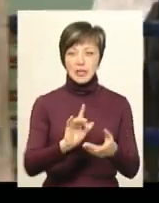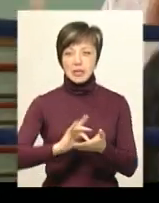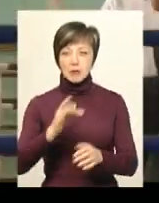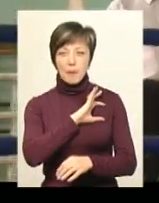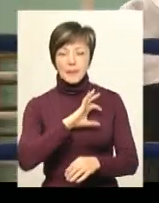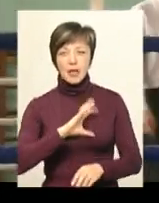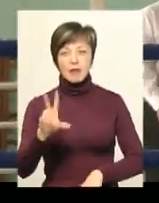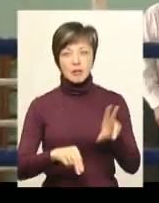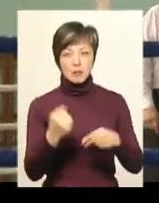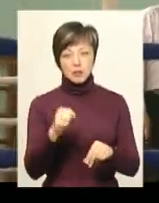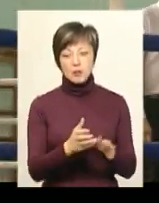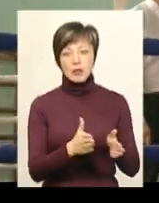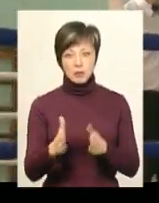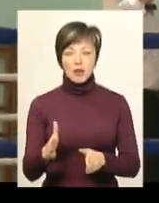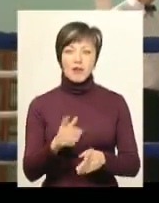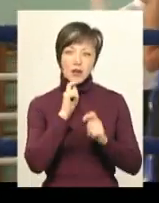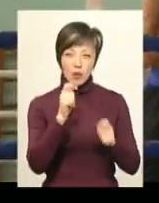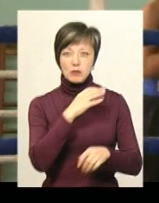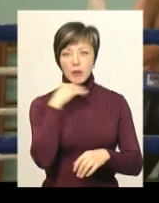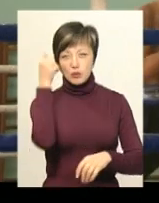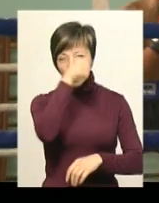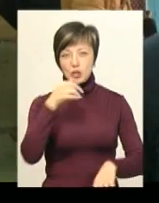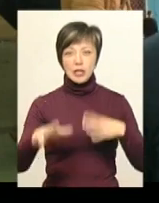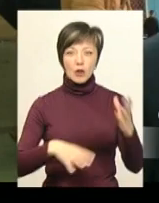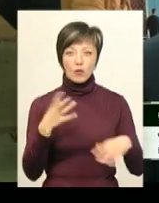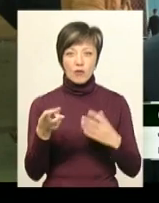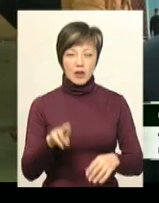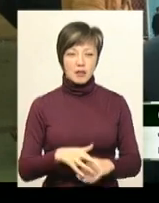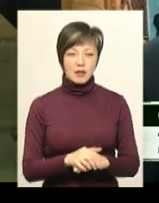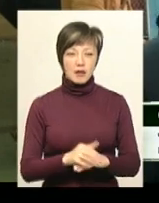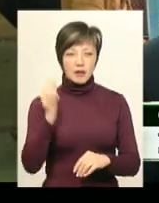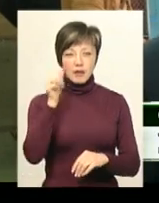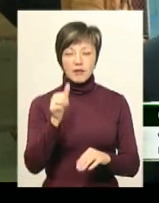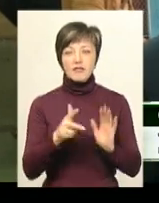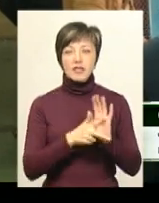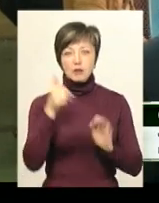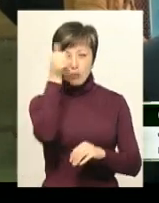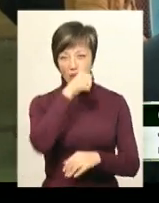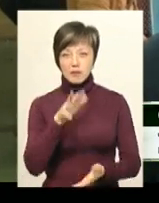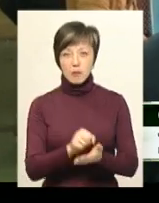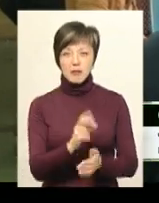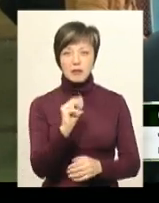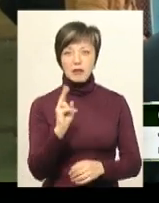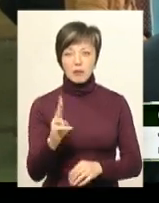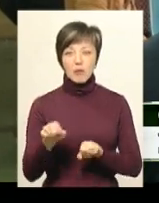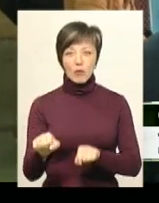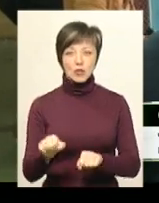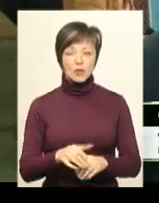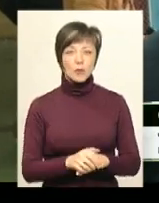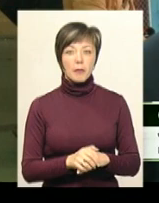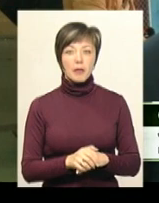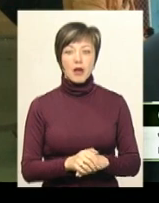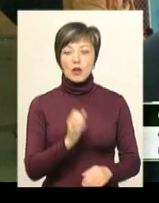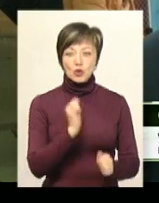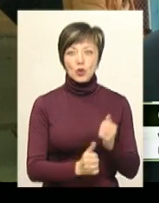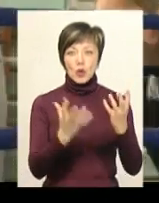Перемогу він вважає закономірною винагородою за багаторічні тренування. Вісім років займаюся кікбоксингом, день